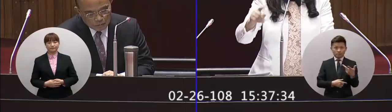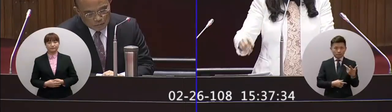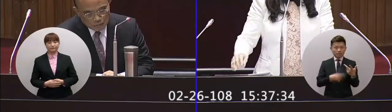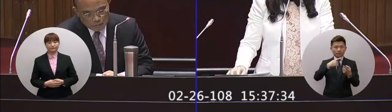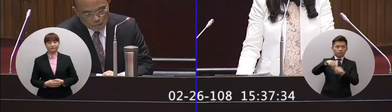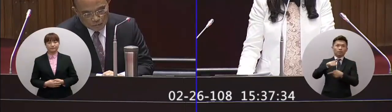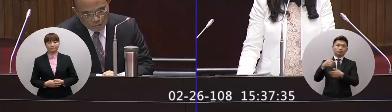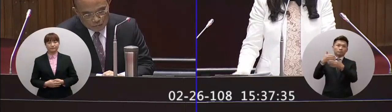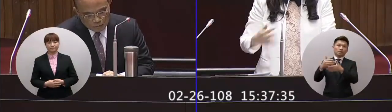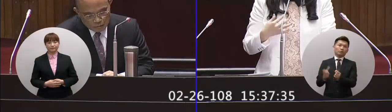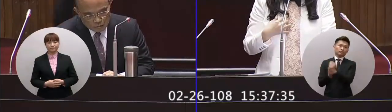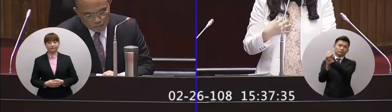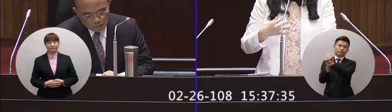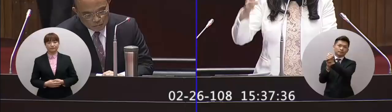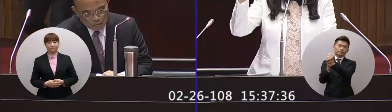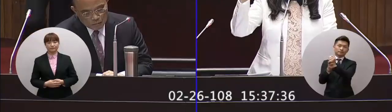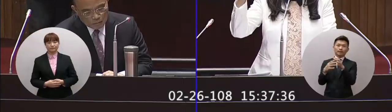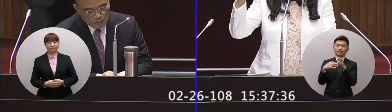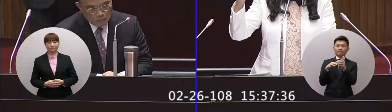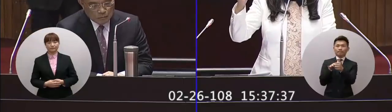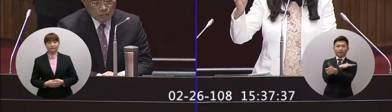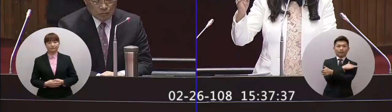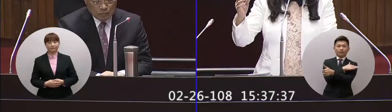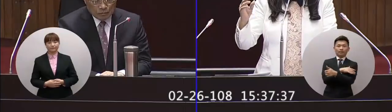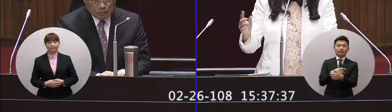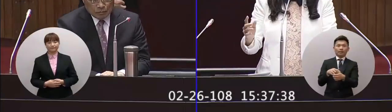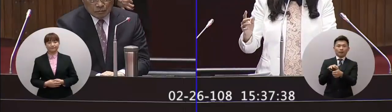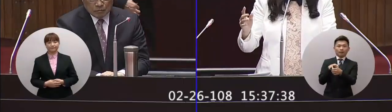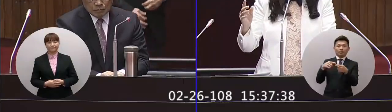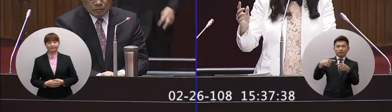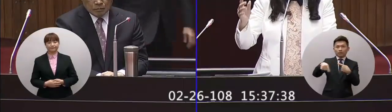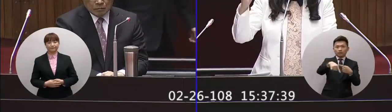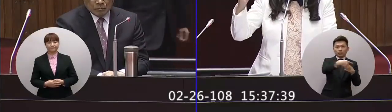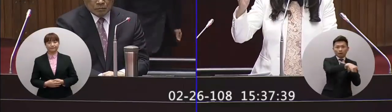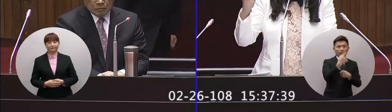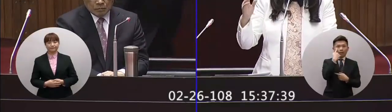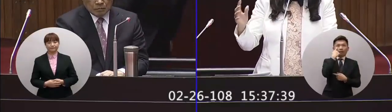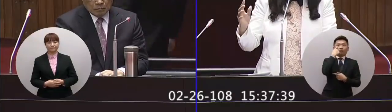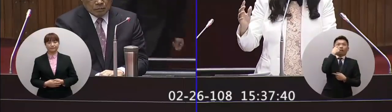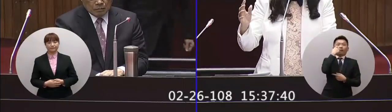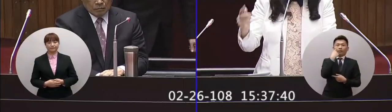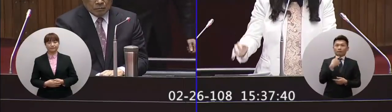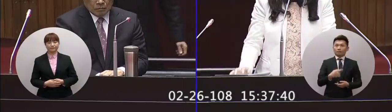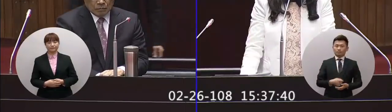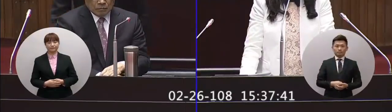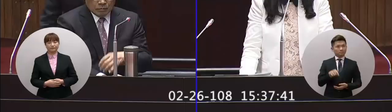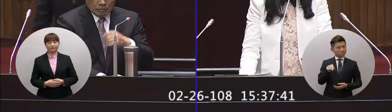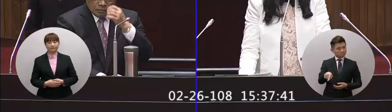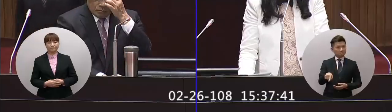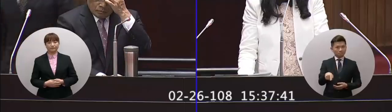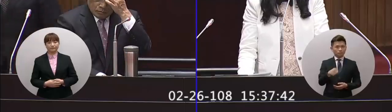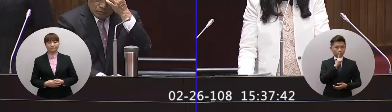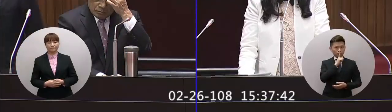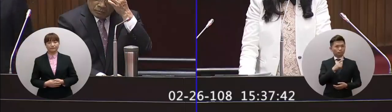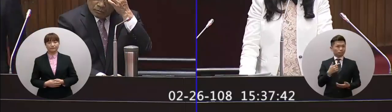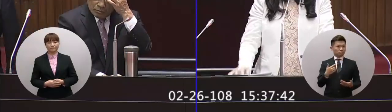國家都轉去支持了中國大陸所以我要講說這是雪崩性外交應該雪崩性斷交應該是不